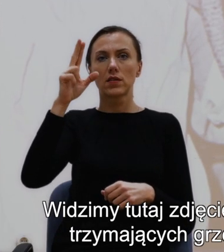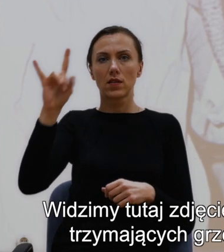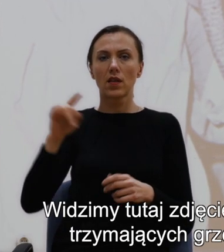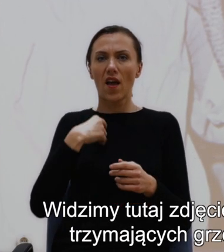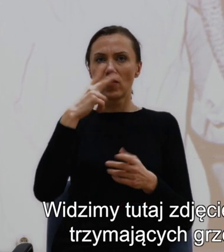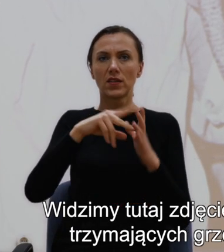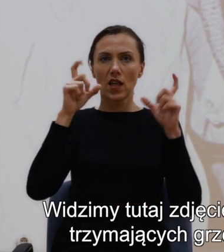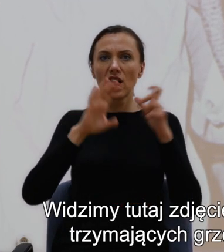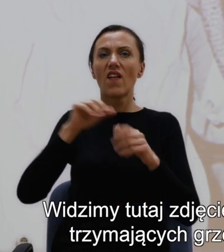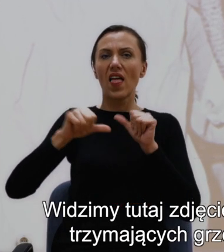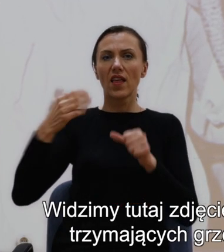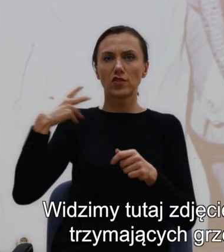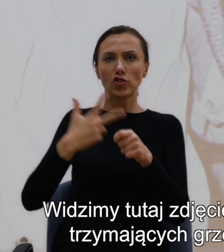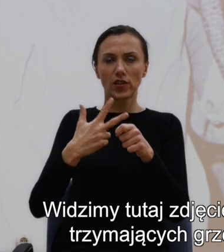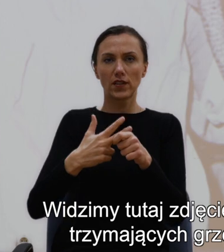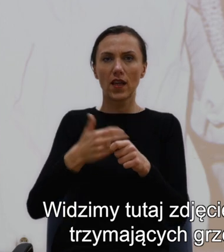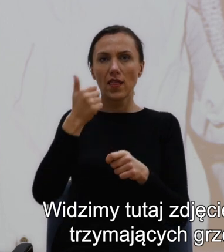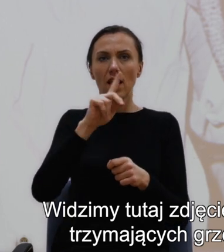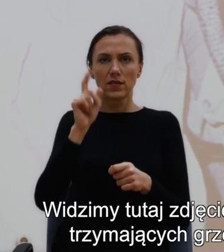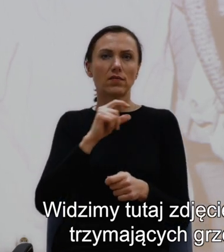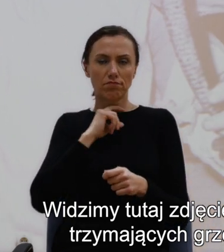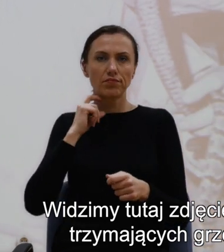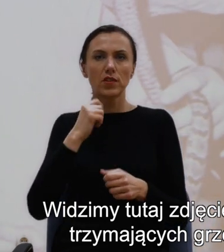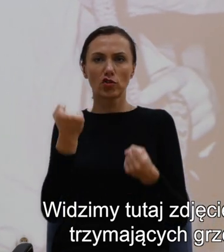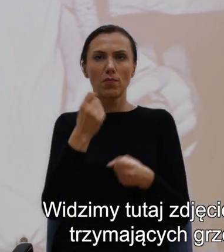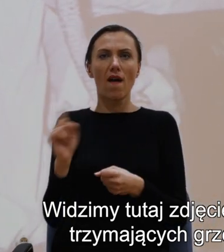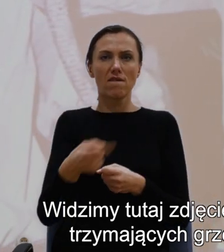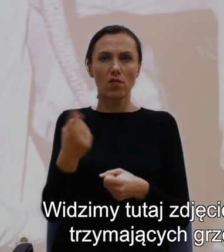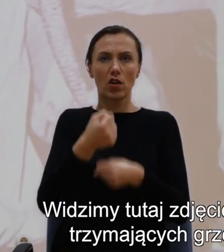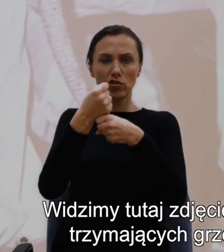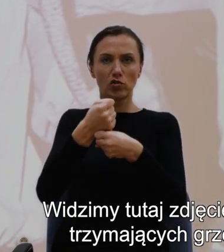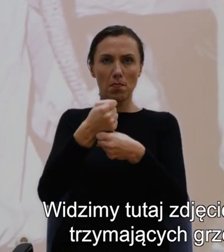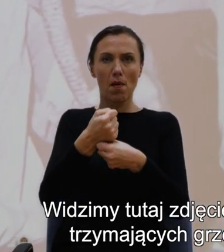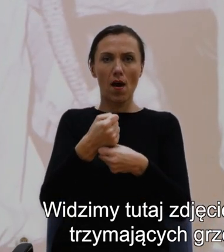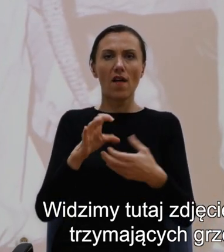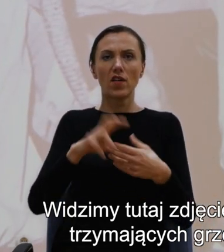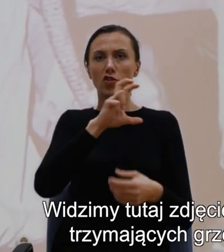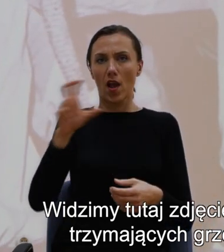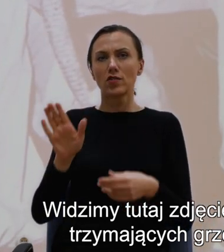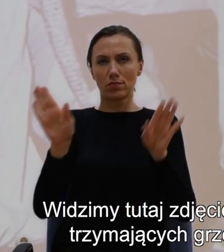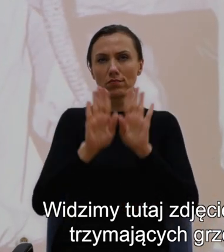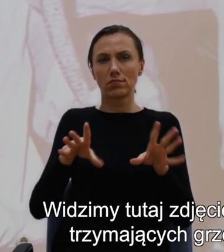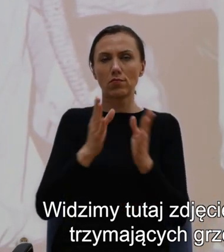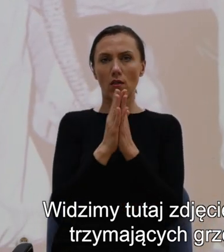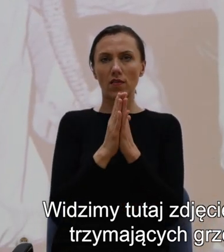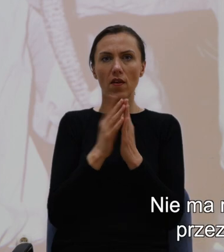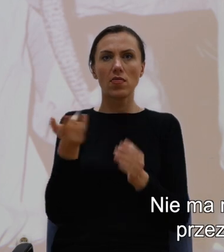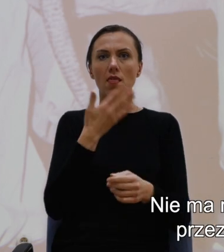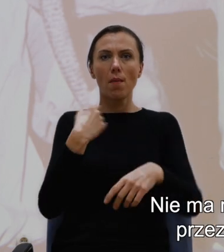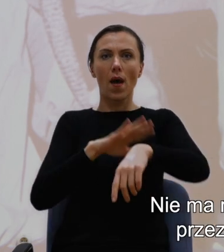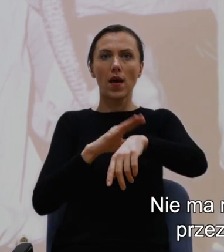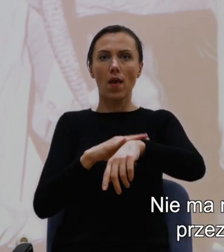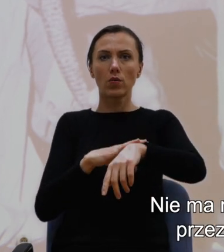30., gdzie jeden z pastorów trzymających grzechotnika w trakcie nabożeństwa nie ma ręki,